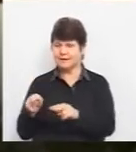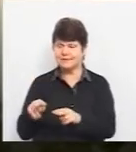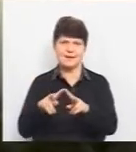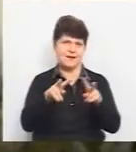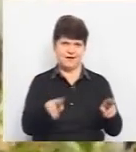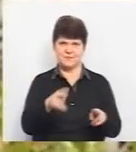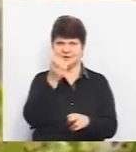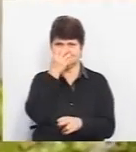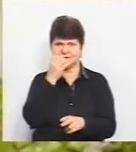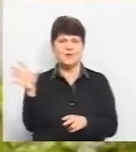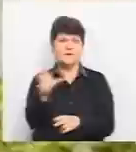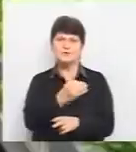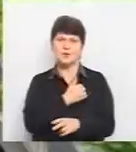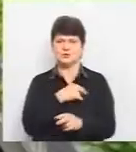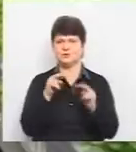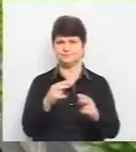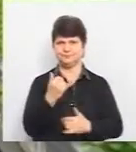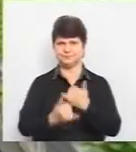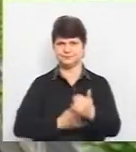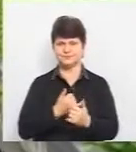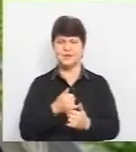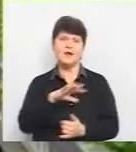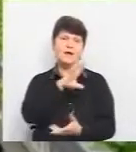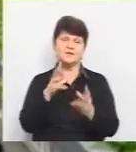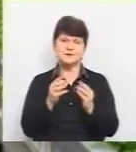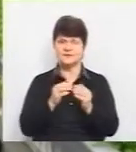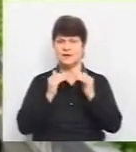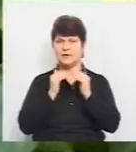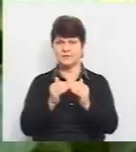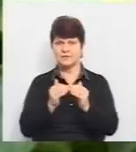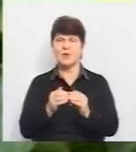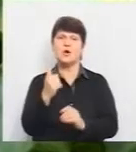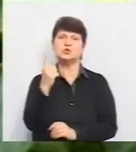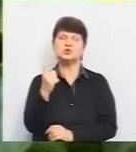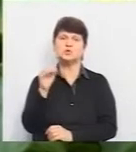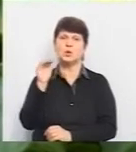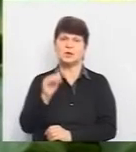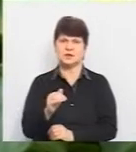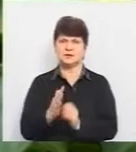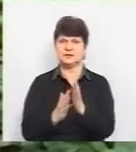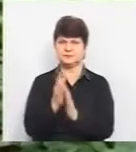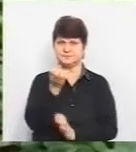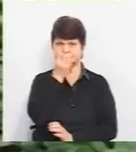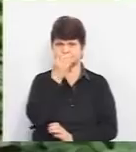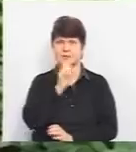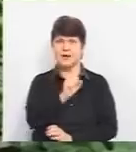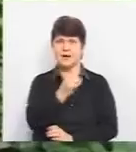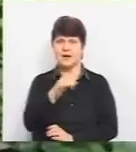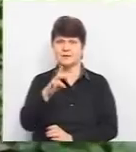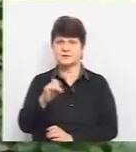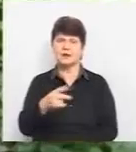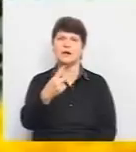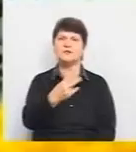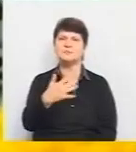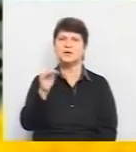За все хоче догляду. Всього ж у теплицях Вінниці Зеленбуду понад 100 тисяч рослин. До прикладу Айстр 25